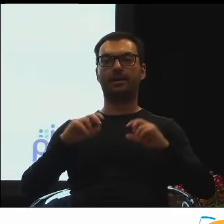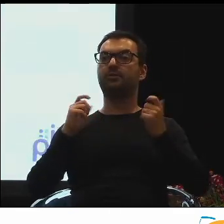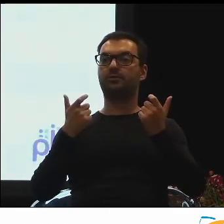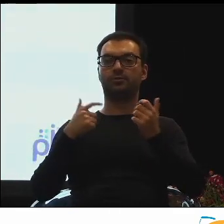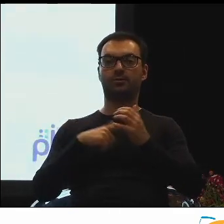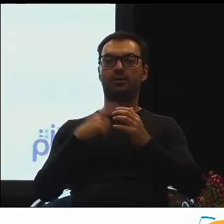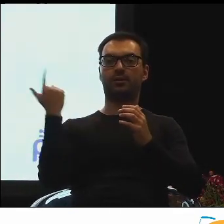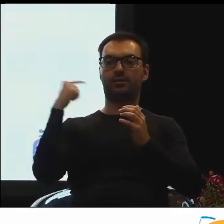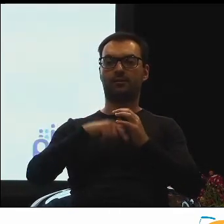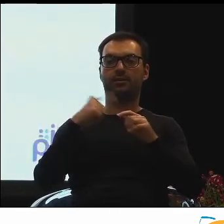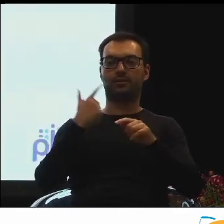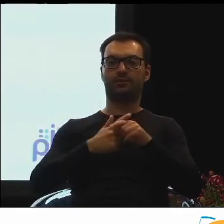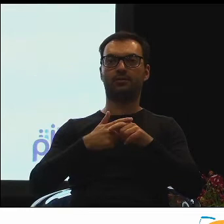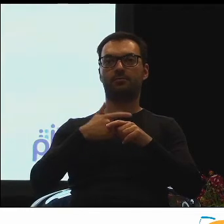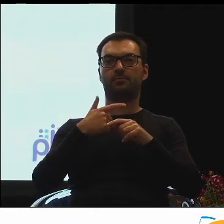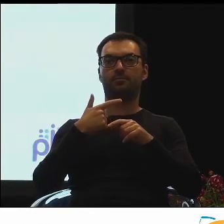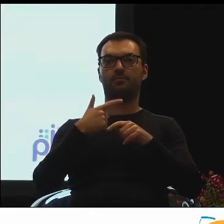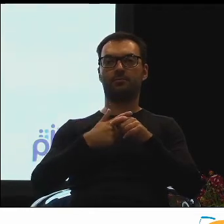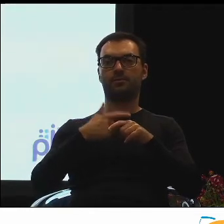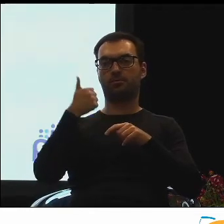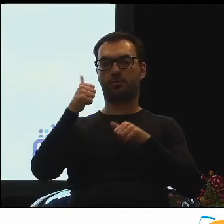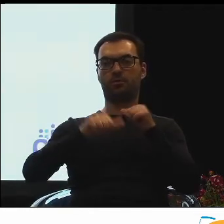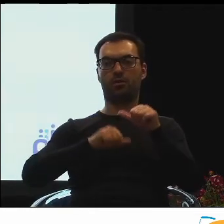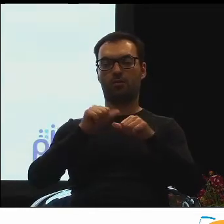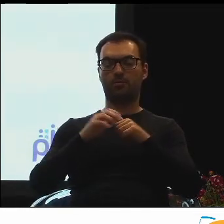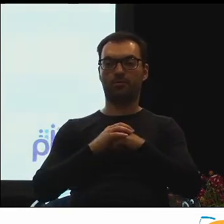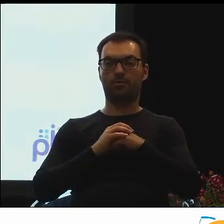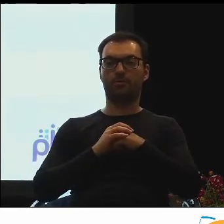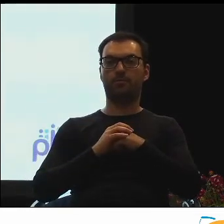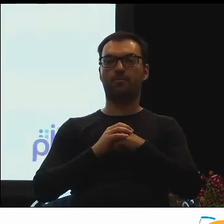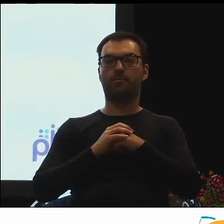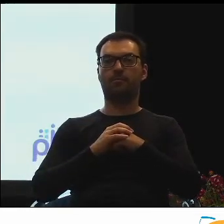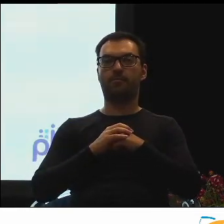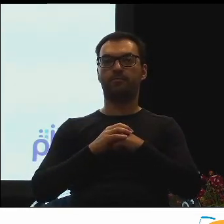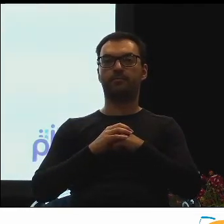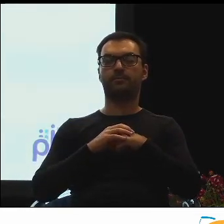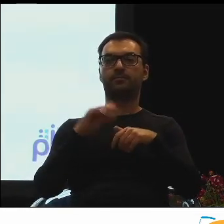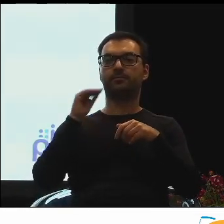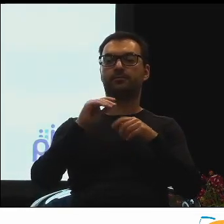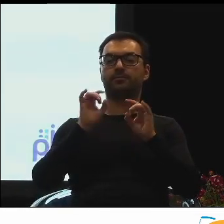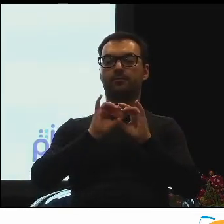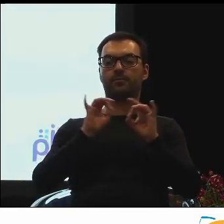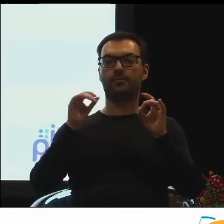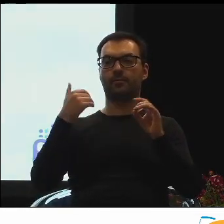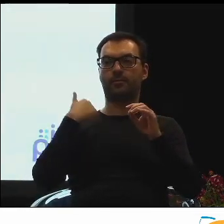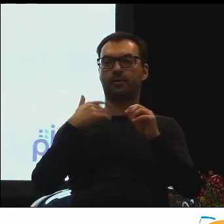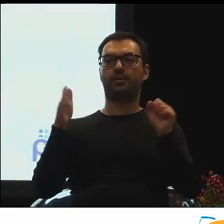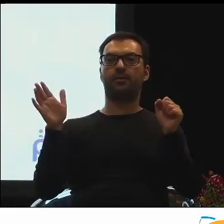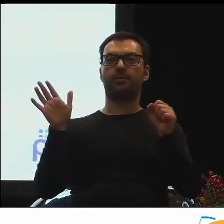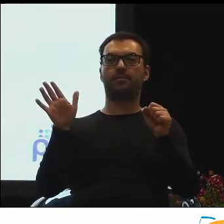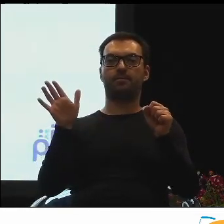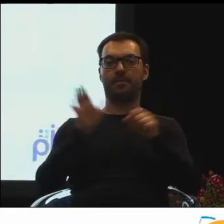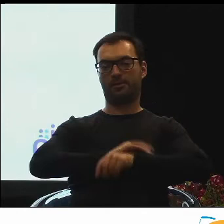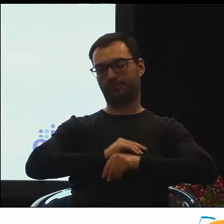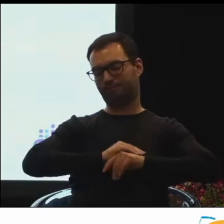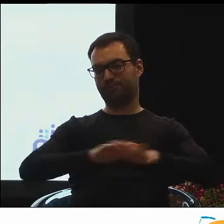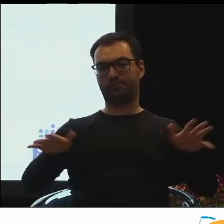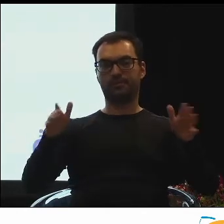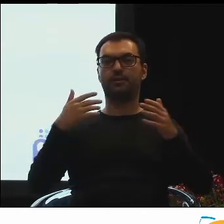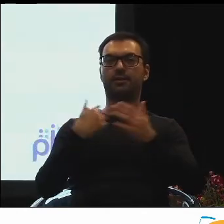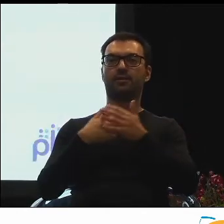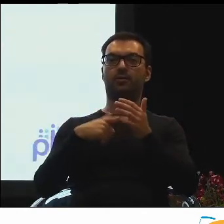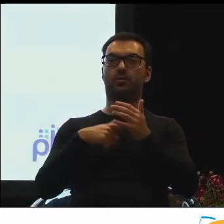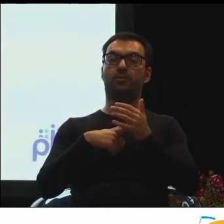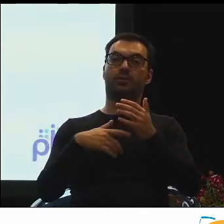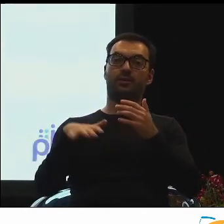dotyczyło 2021 roku, kiedy jeszcze pandemia była w pełni, więc to